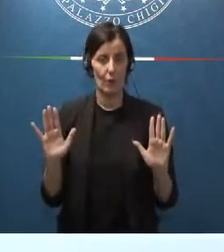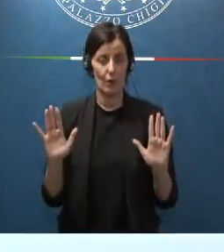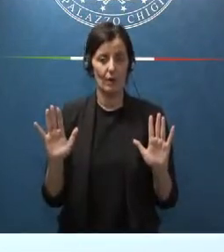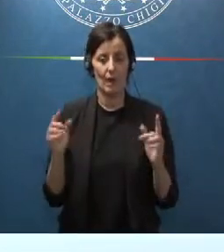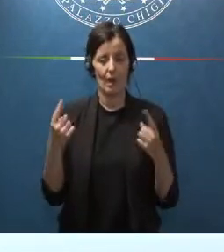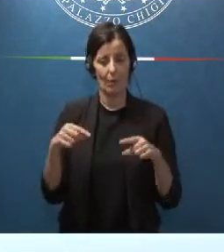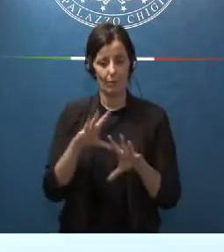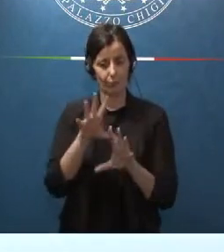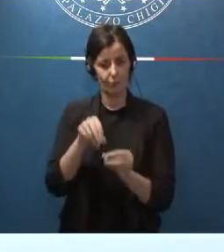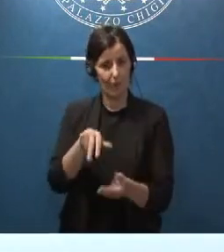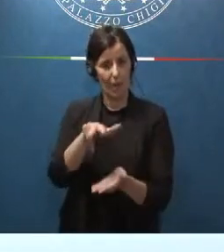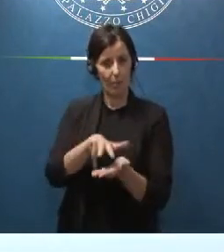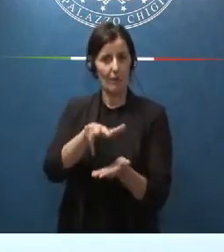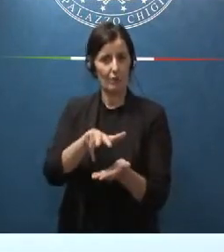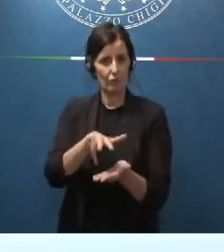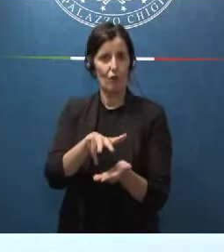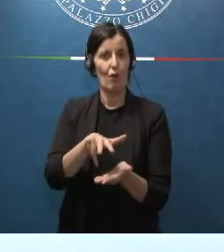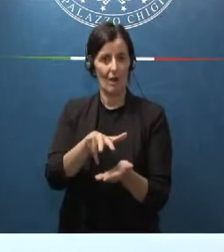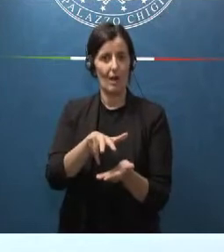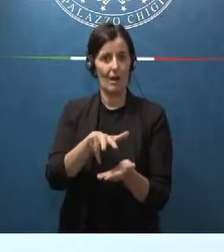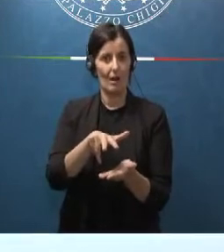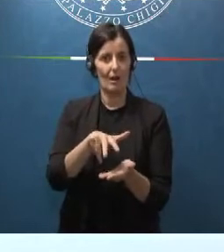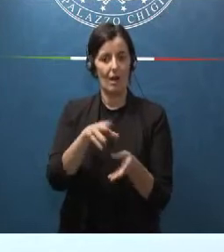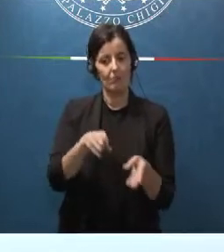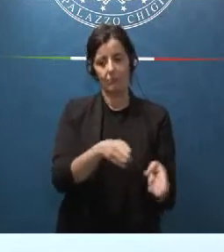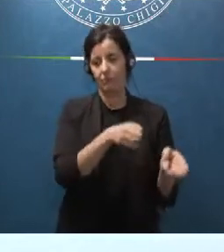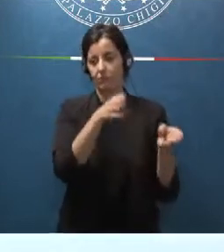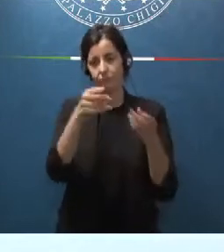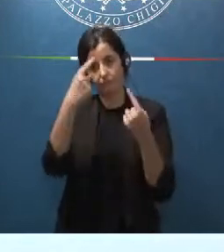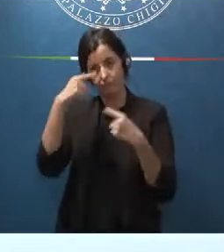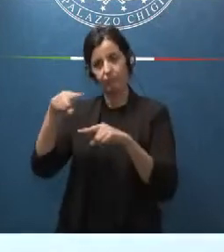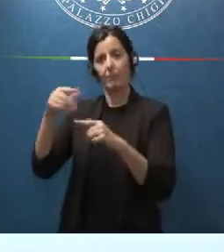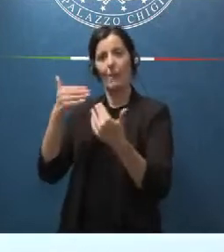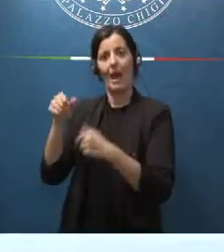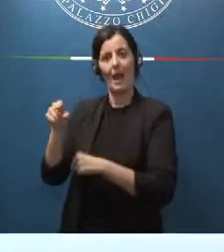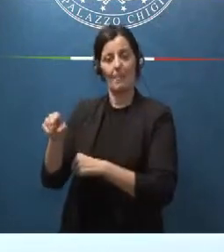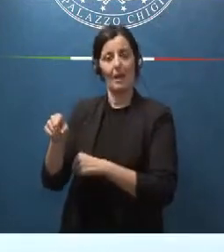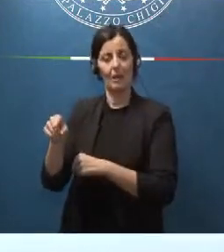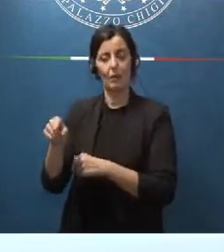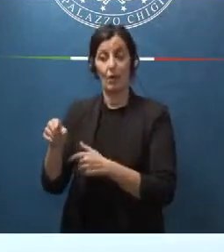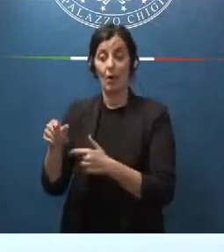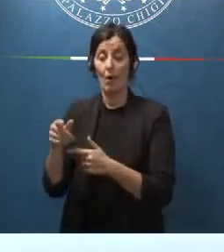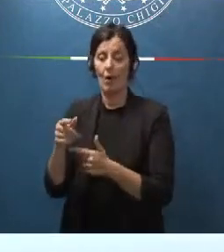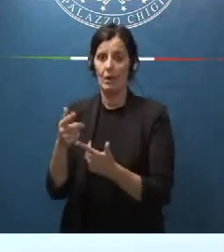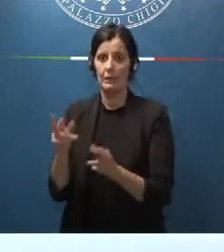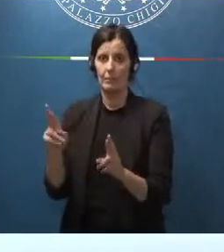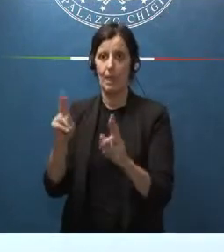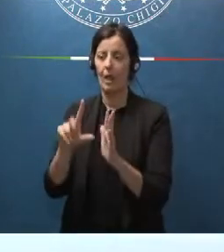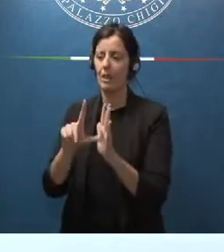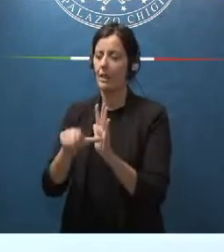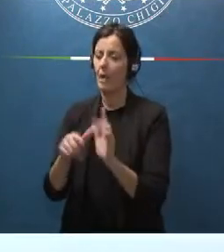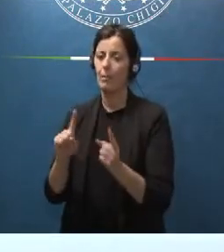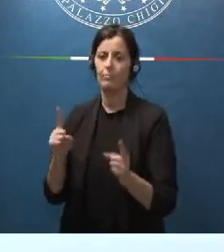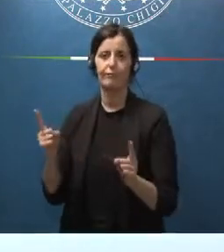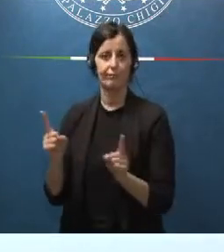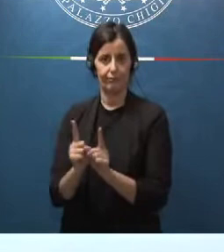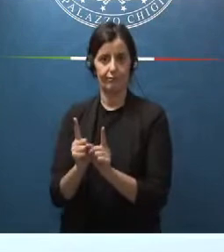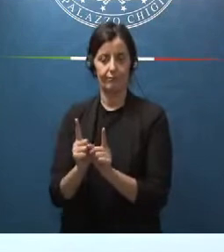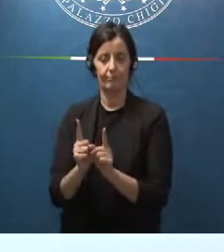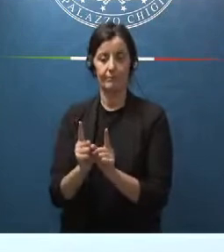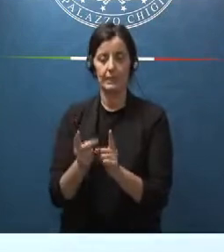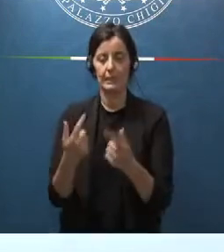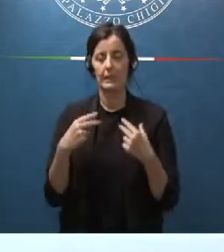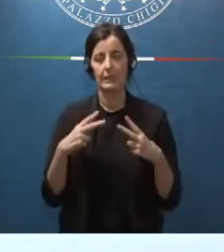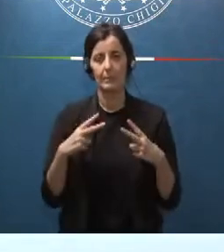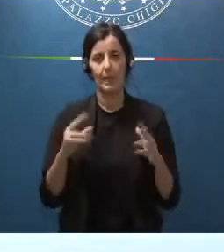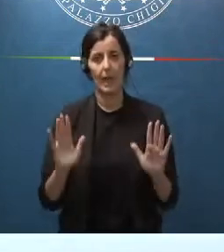approvazione che adesso passa nella competenza del Parlamento venga fatta nel più breve tempo possibile auspico che vi